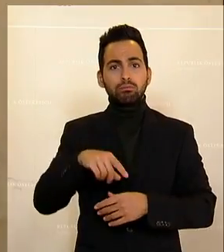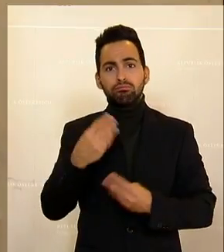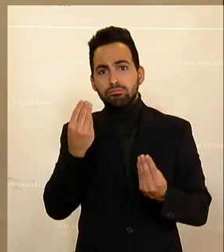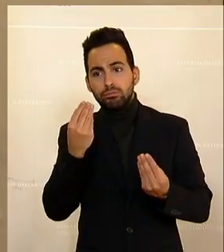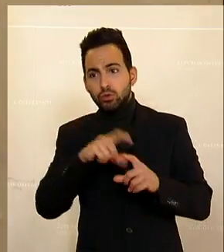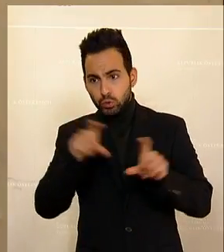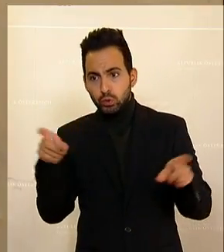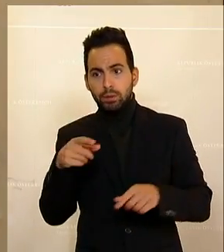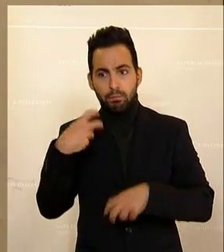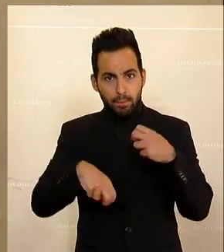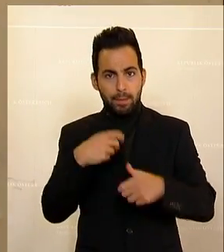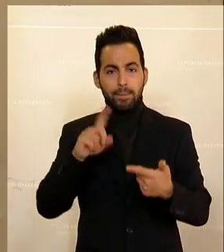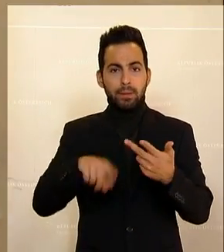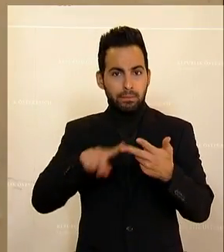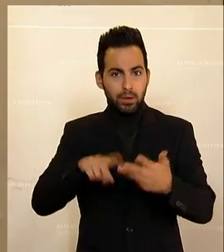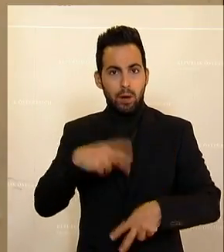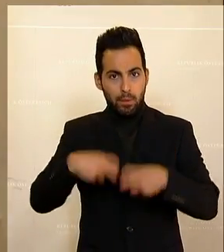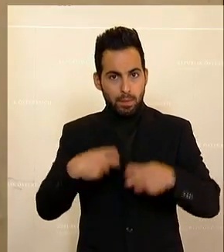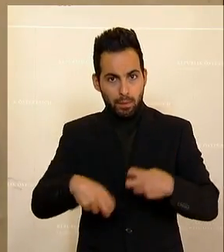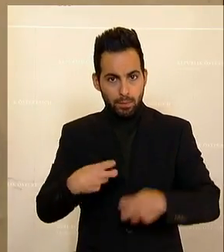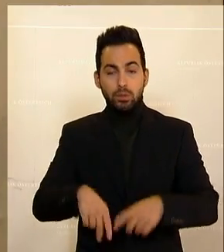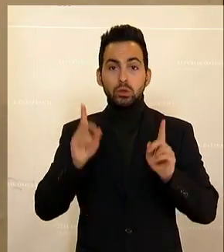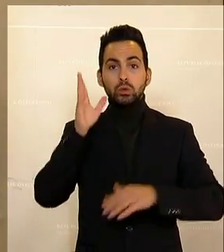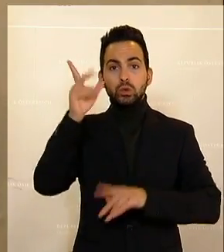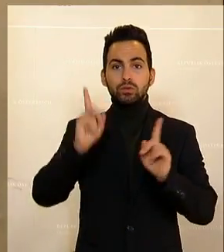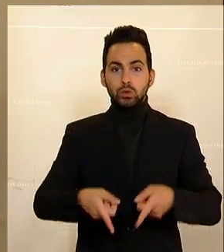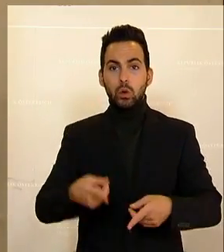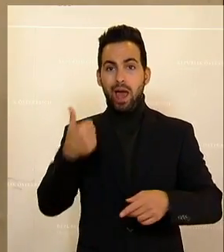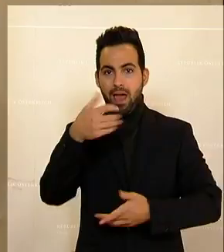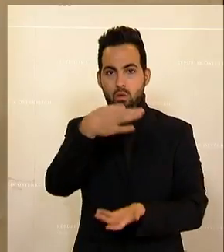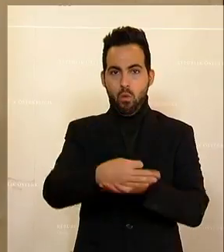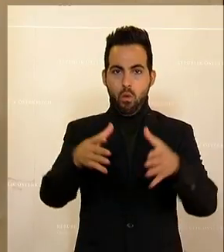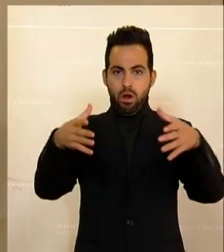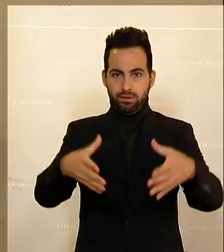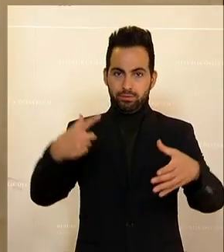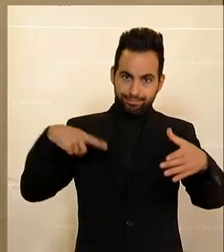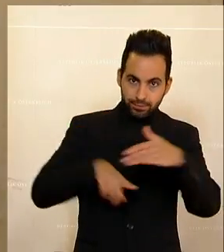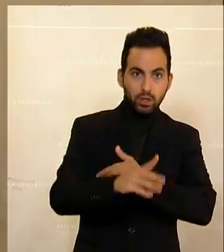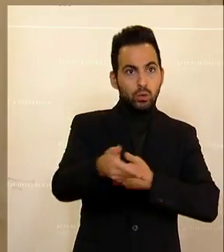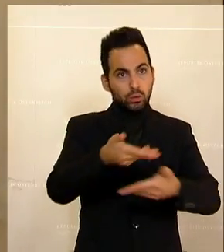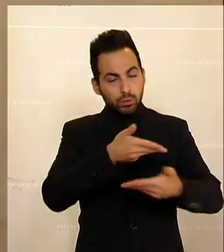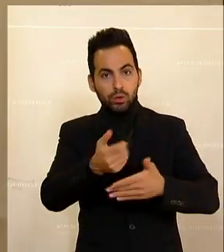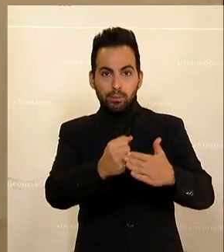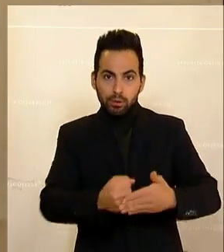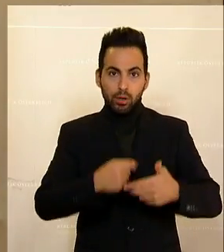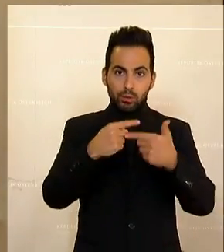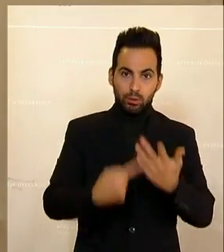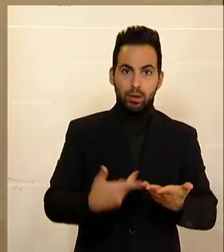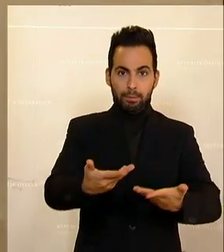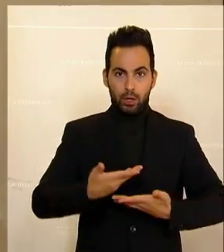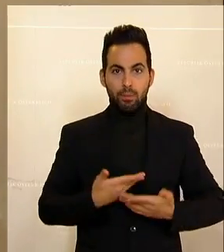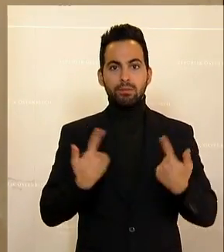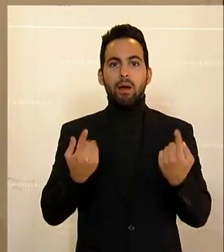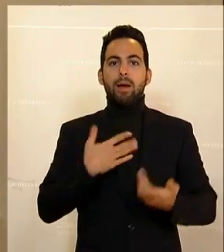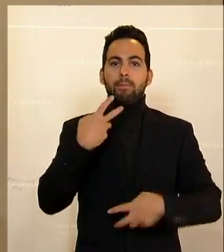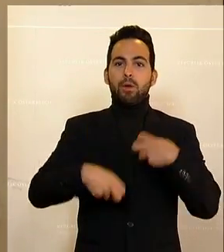das kann ein psychisches Problem sein, künftig an einem Ort, an einem Platz entsprechende Unterstützung, Beratung und Hilfe bei der Bewältigung